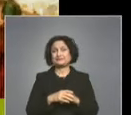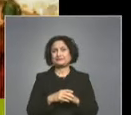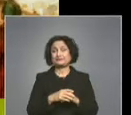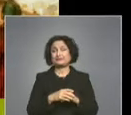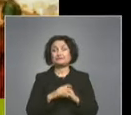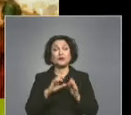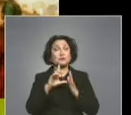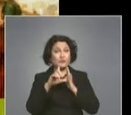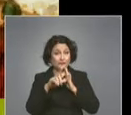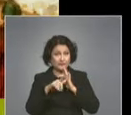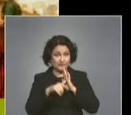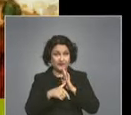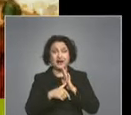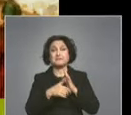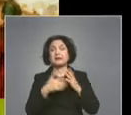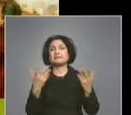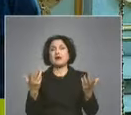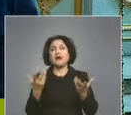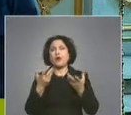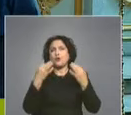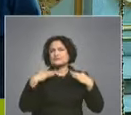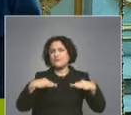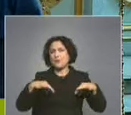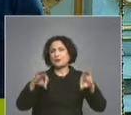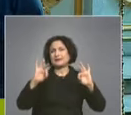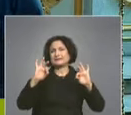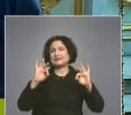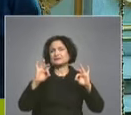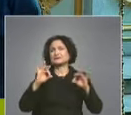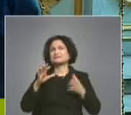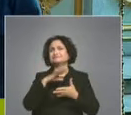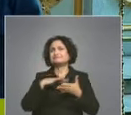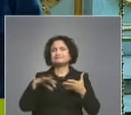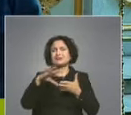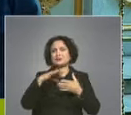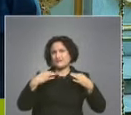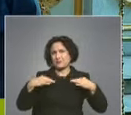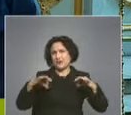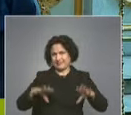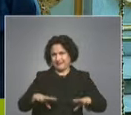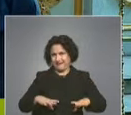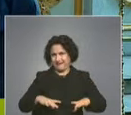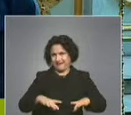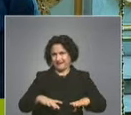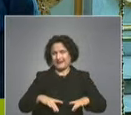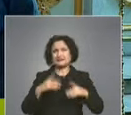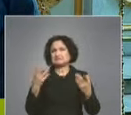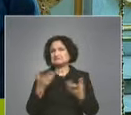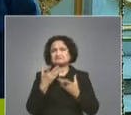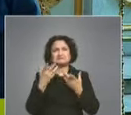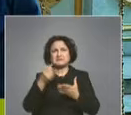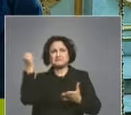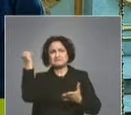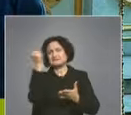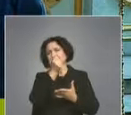По време на действо на освобождителната армия на вечерите на 4 января, освобождението на града, един зареен, залутен снаряд